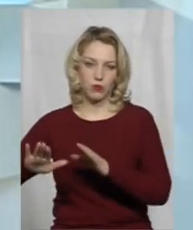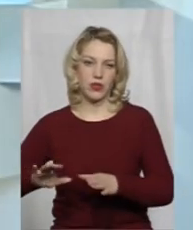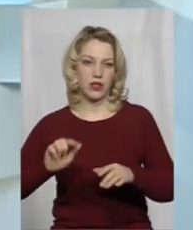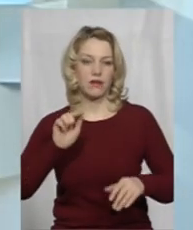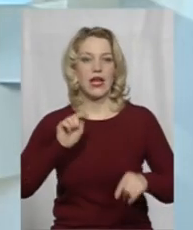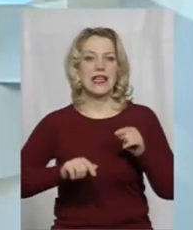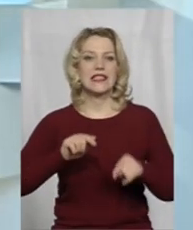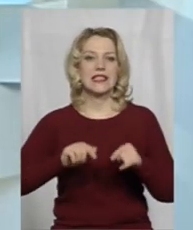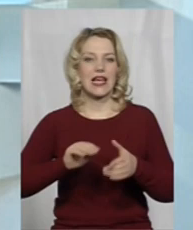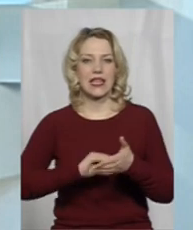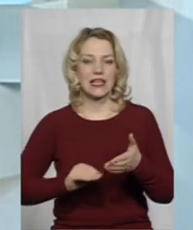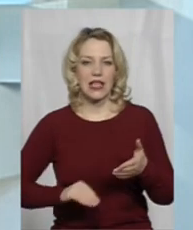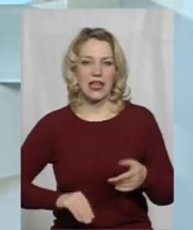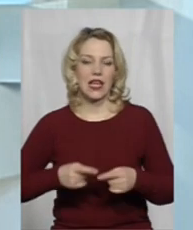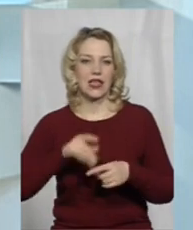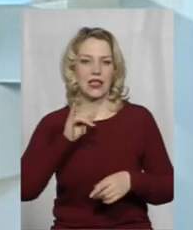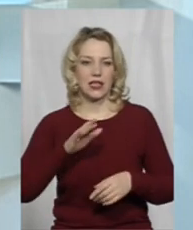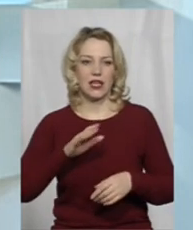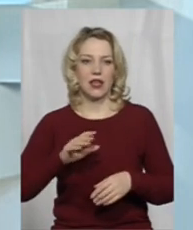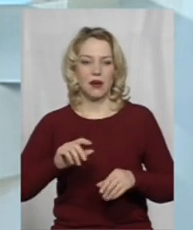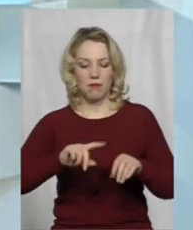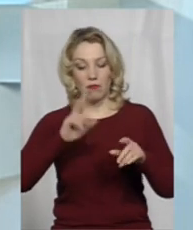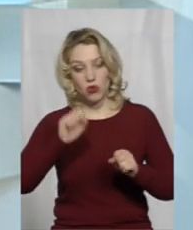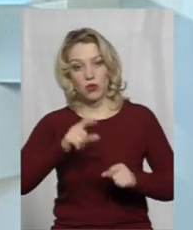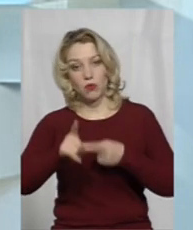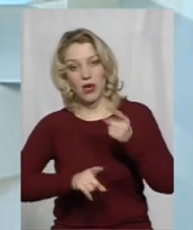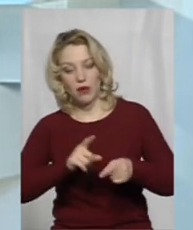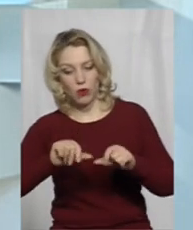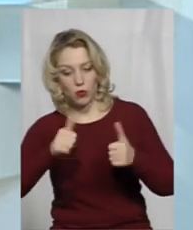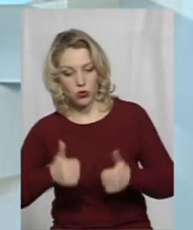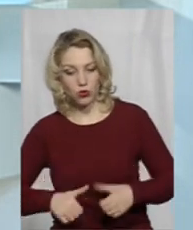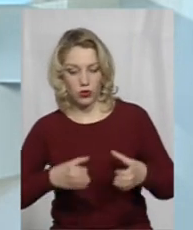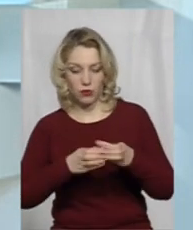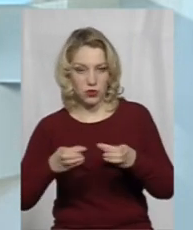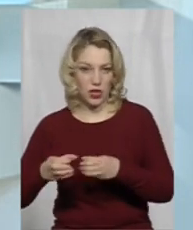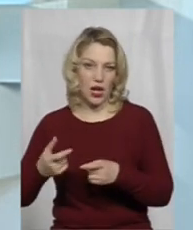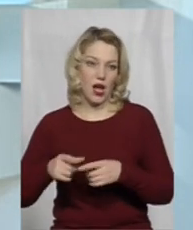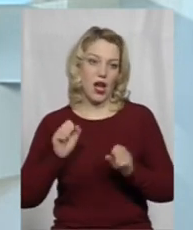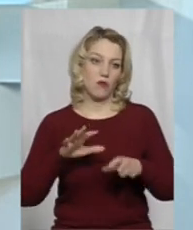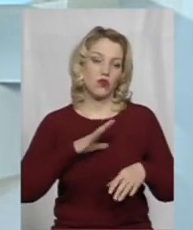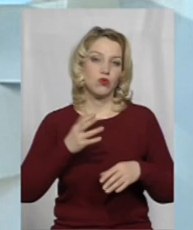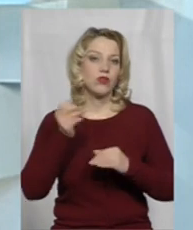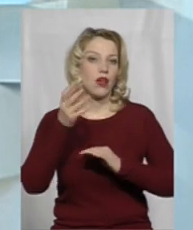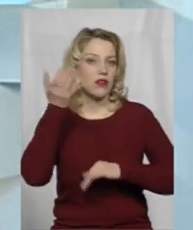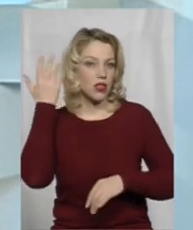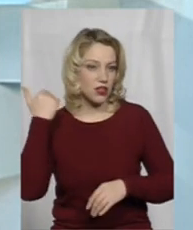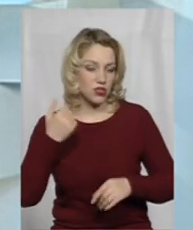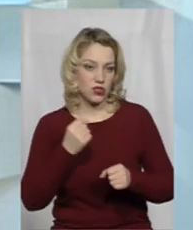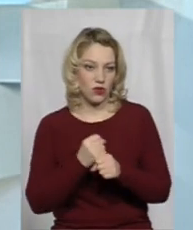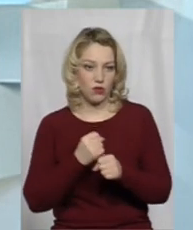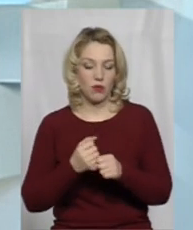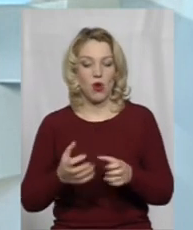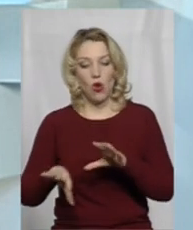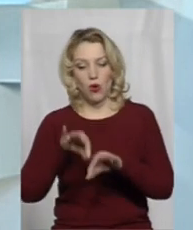оберемо, можливо, переформатуємо комітети, можливо, залишимо їх в тому форматі, який вони були при передній громадській раді,